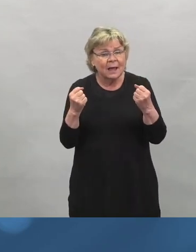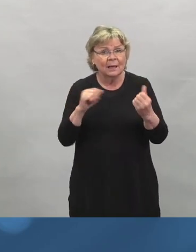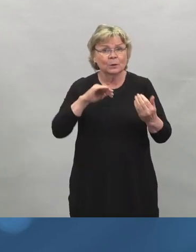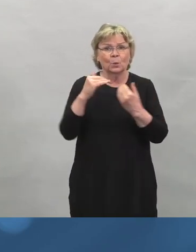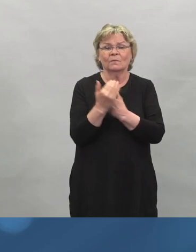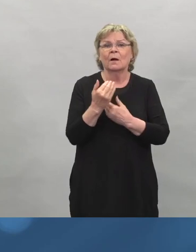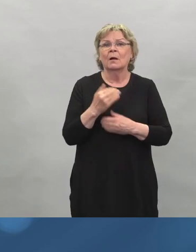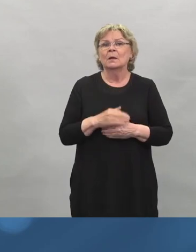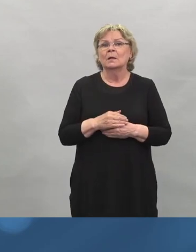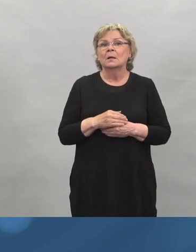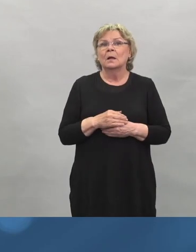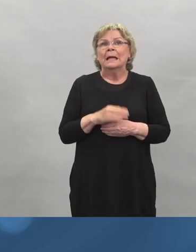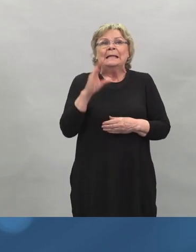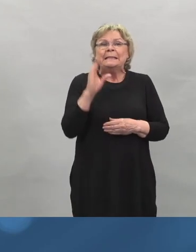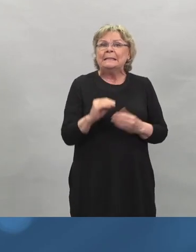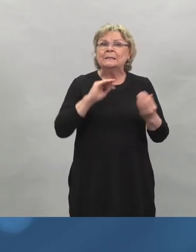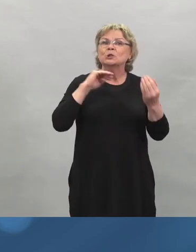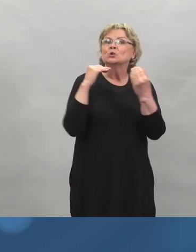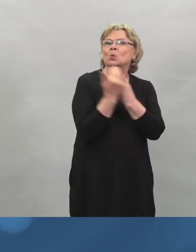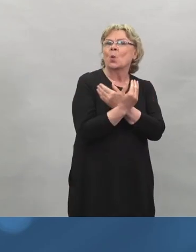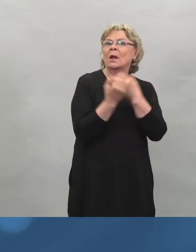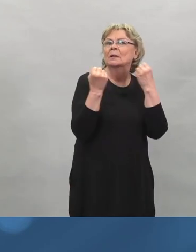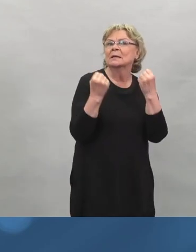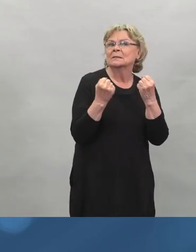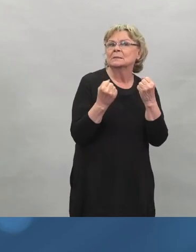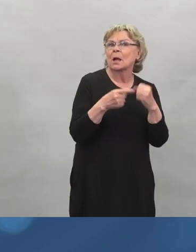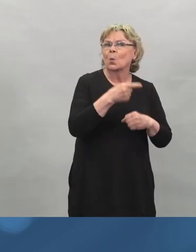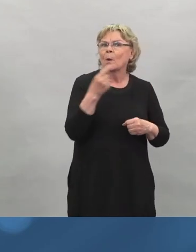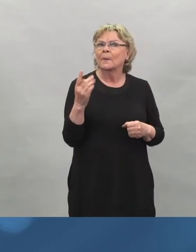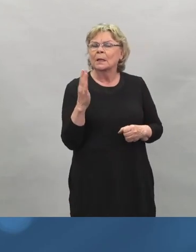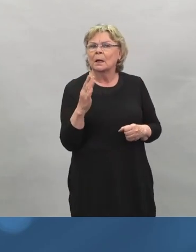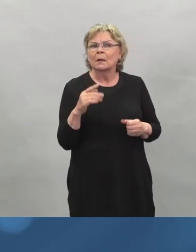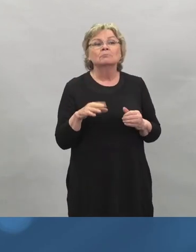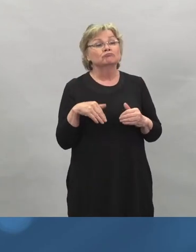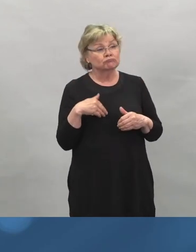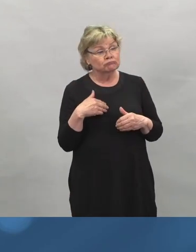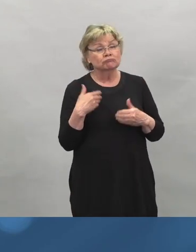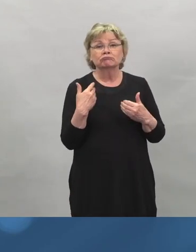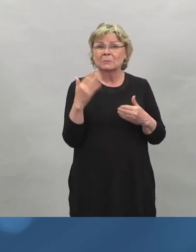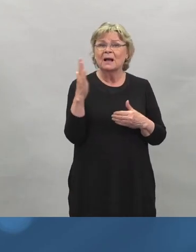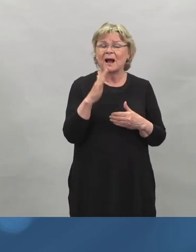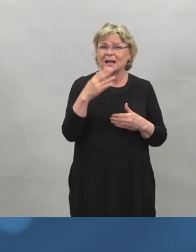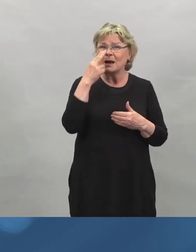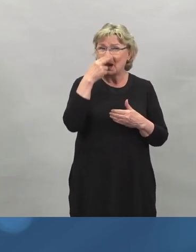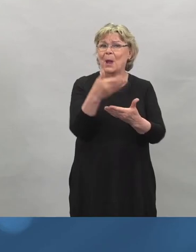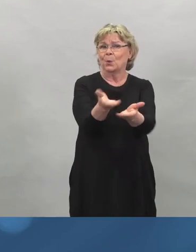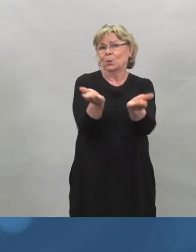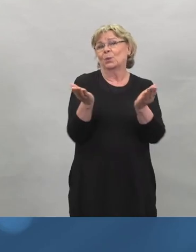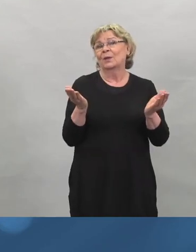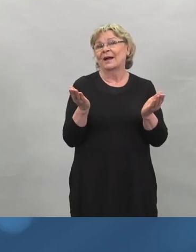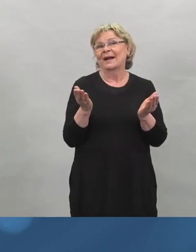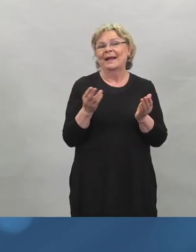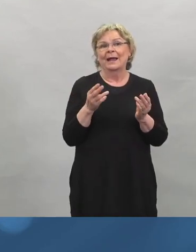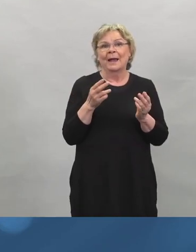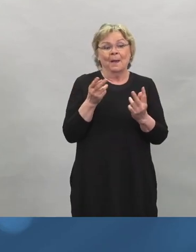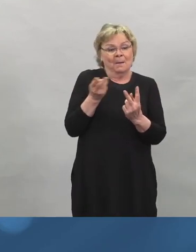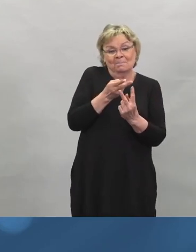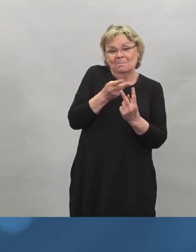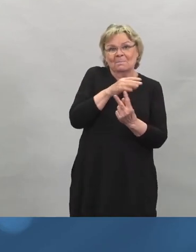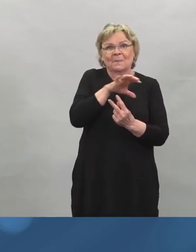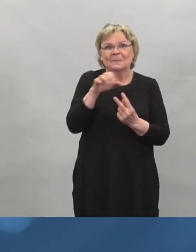Kuinka pitkään suoja kestää, me ei vielä tiedetä. Aika näyttää sen, mutta nämä on erittäin immunogeenisia